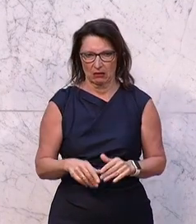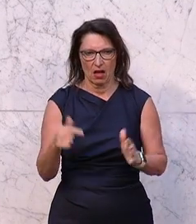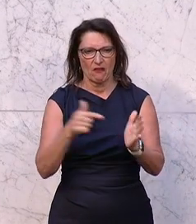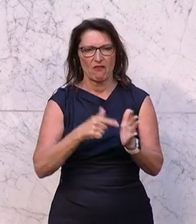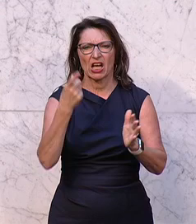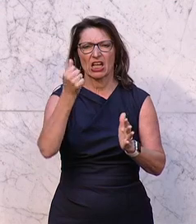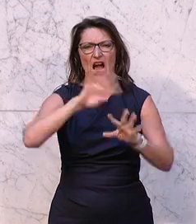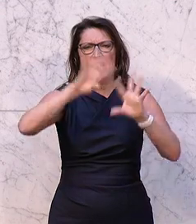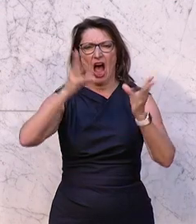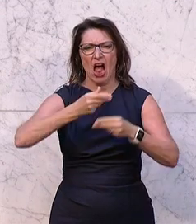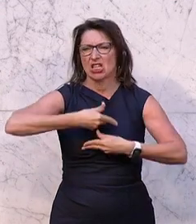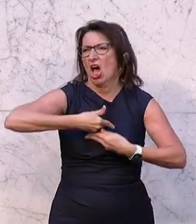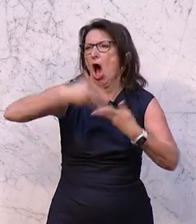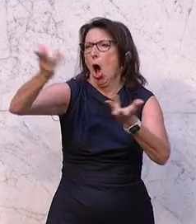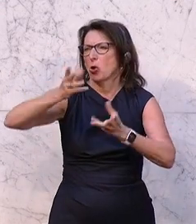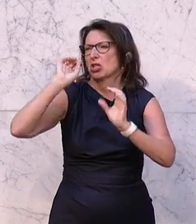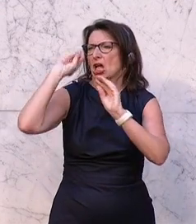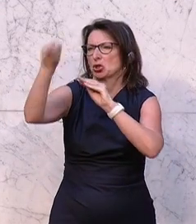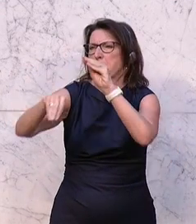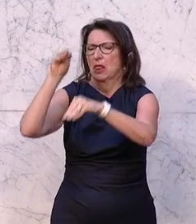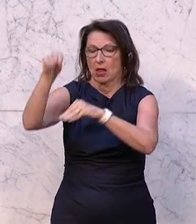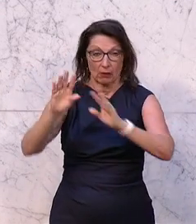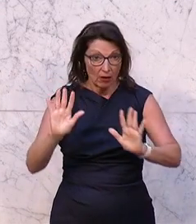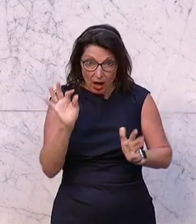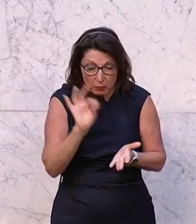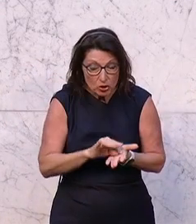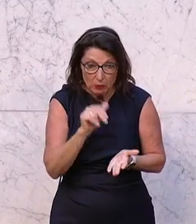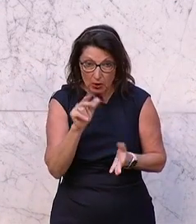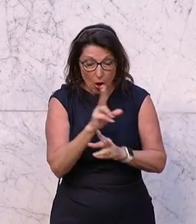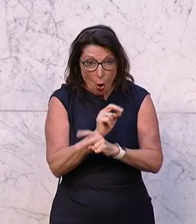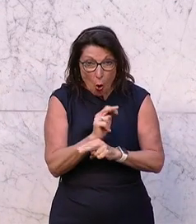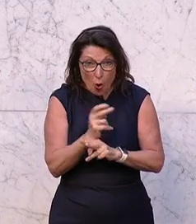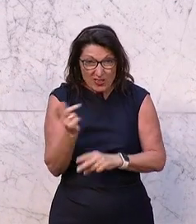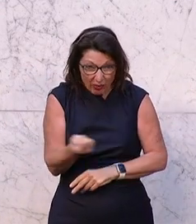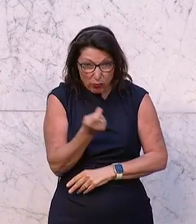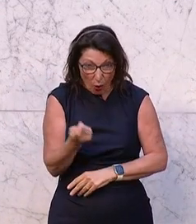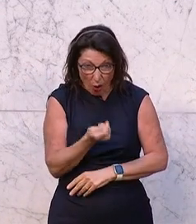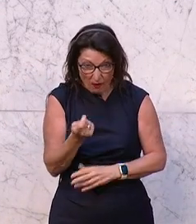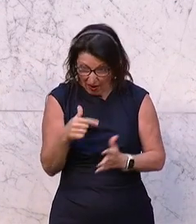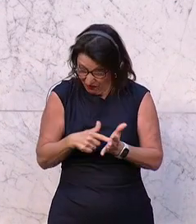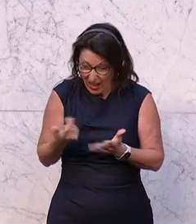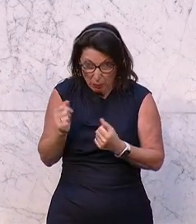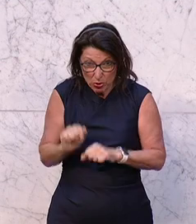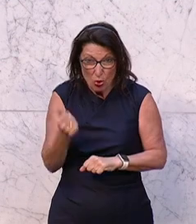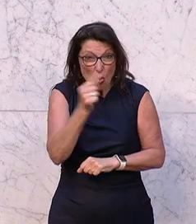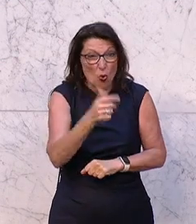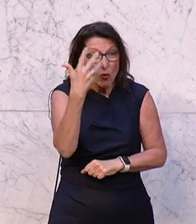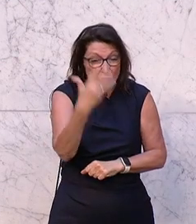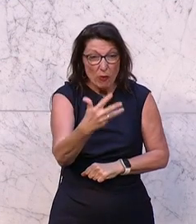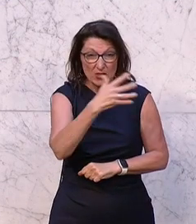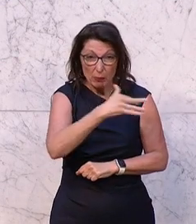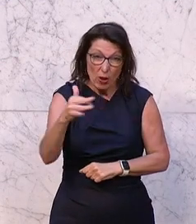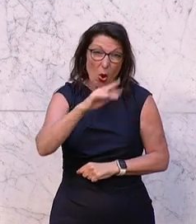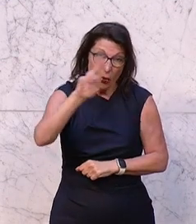Ausland geht. Das stimmt schlicht und einfach nicht. Die österreichischen Feuerwehren bekommen mit diesen Beschlüssen 150 Millionen Euro im Jahr.